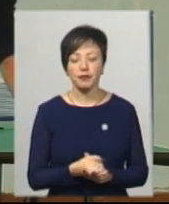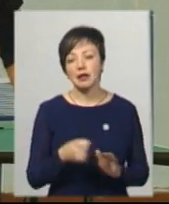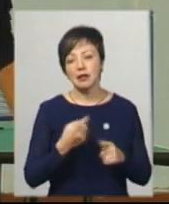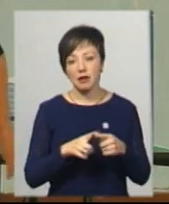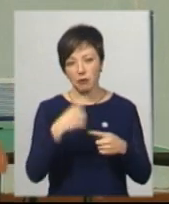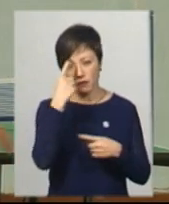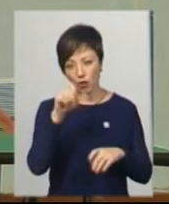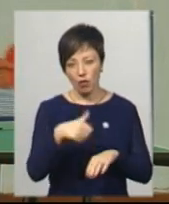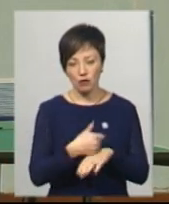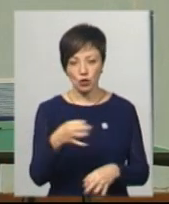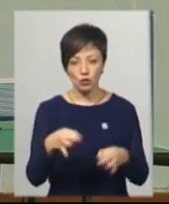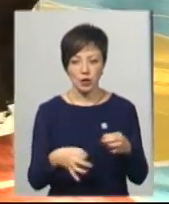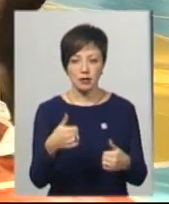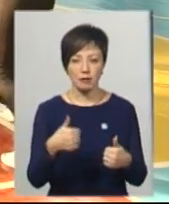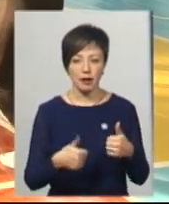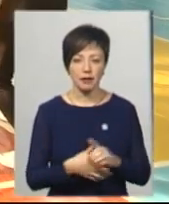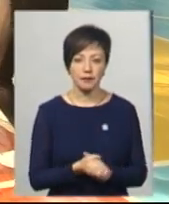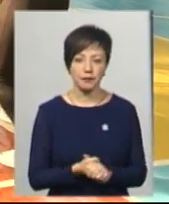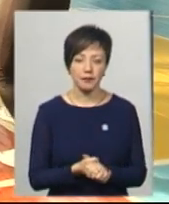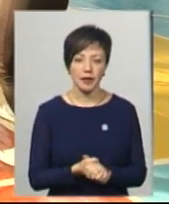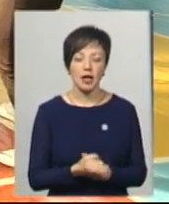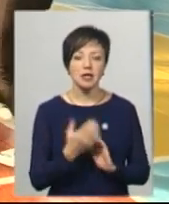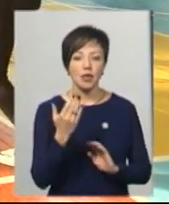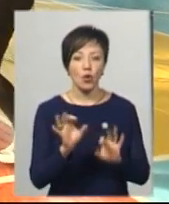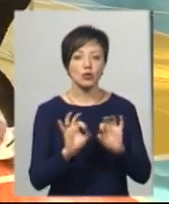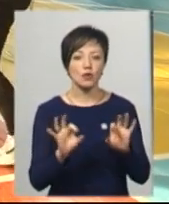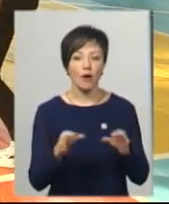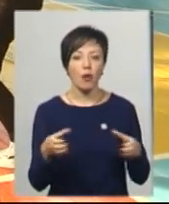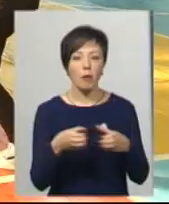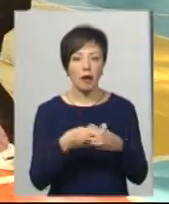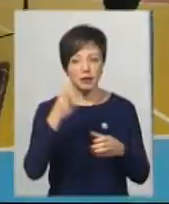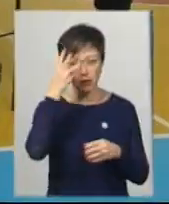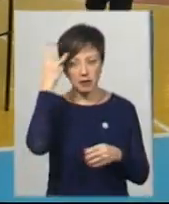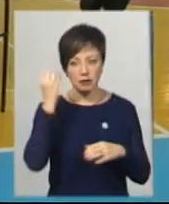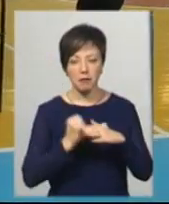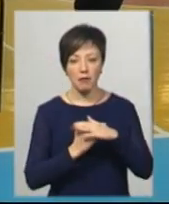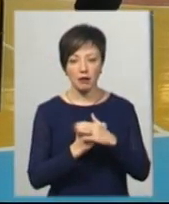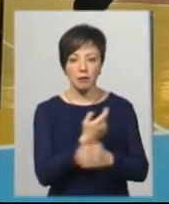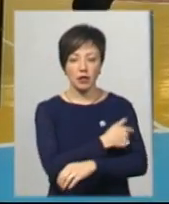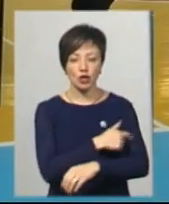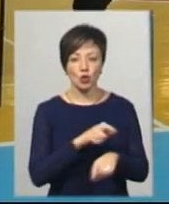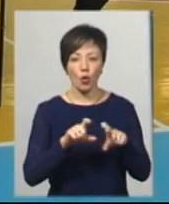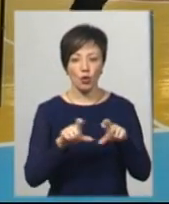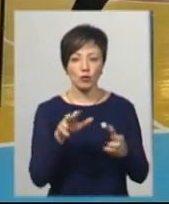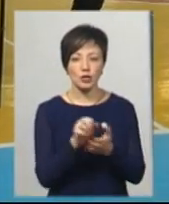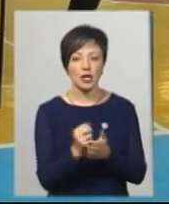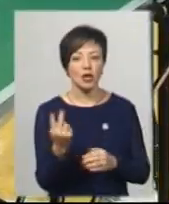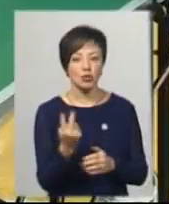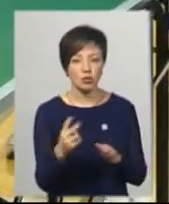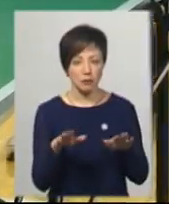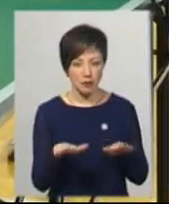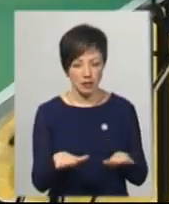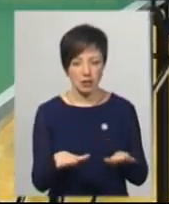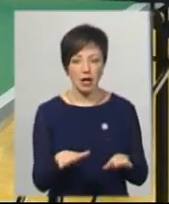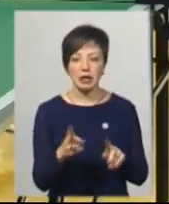повідомив головний суддя змагань Петро Старцун. За його словами, команда Хмельницького базового медичного коледжу посіла друге місце.